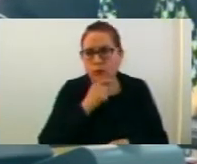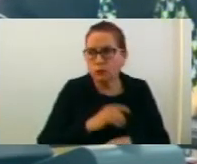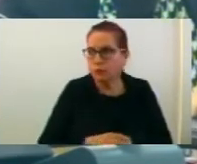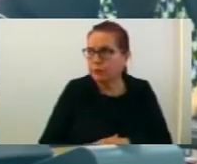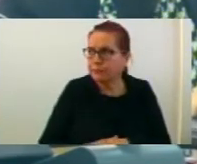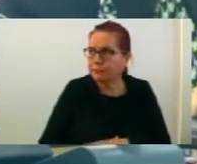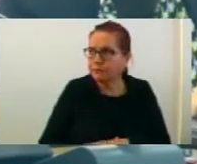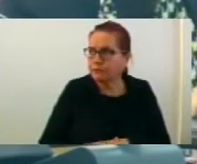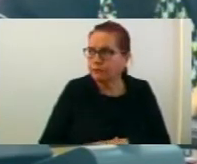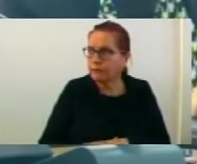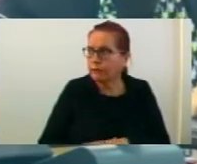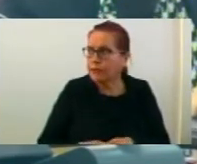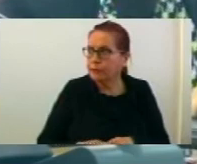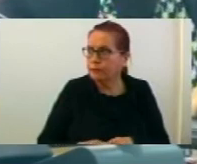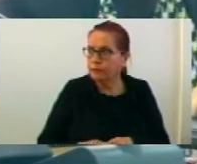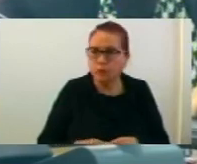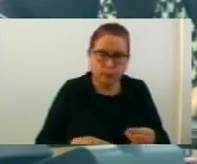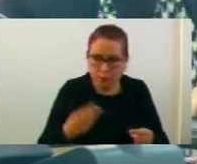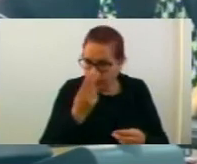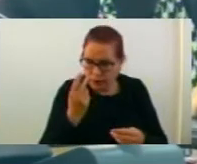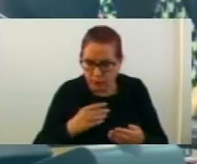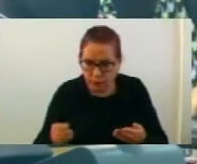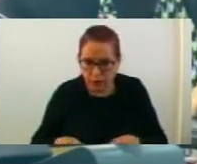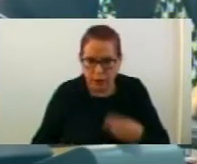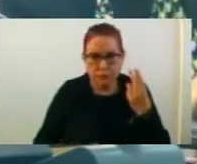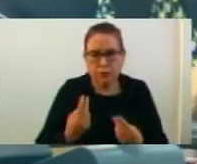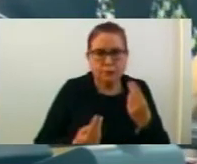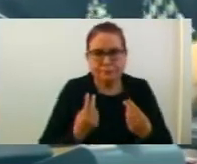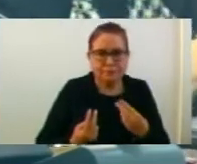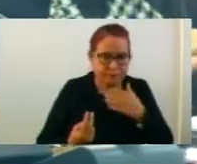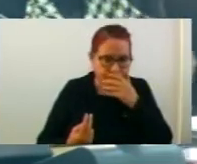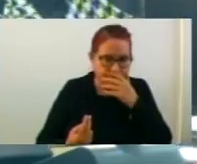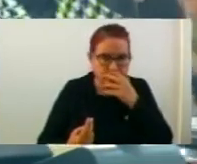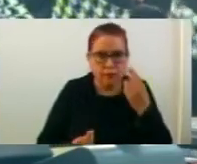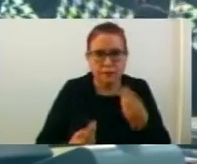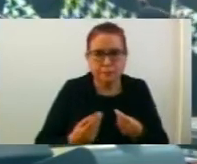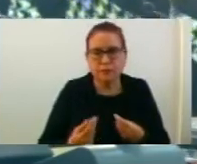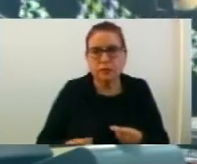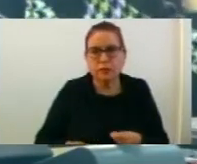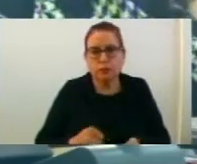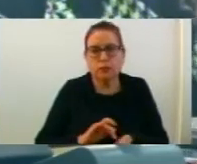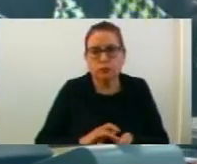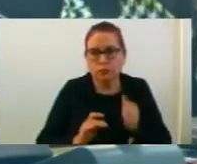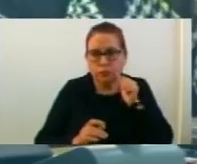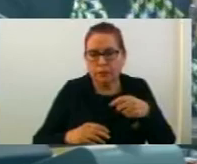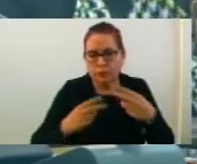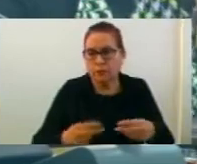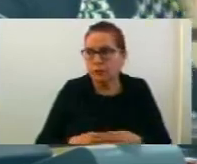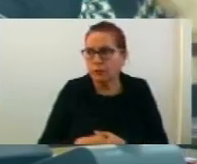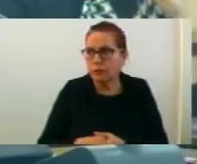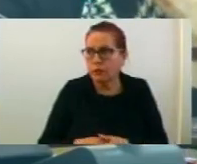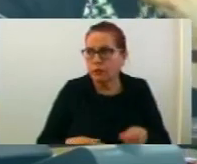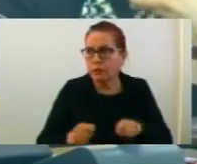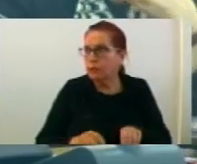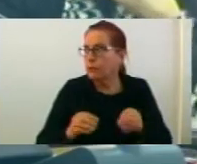Янков Мочито. По-разглядувани и обемна дискусија по горе наведената точка Комисията донесе Закучок со